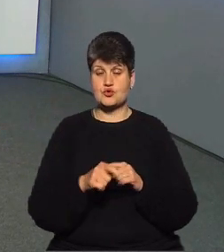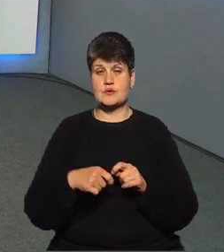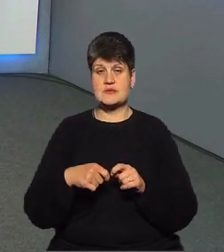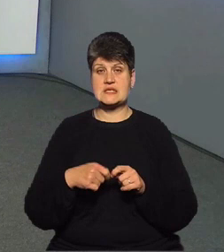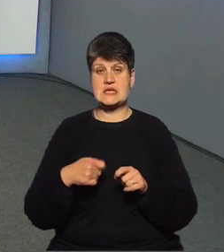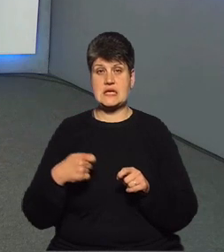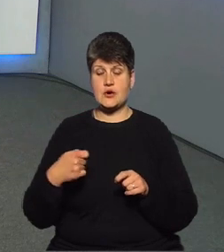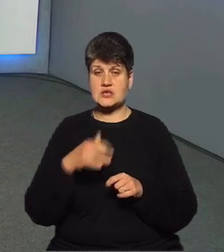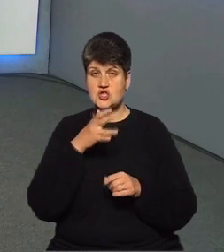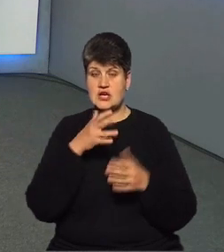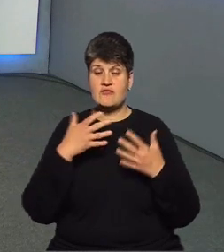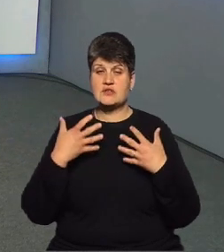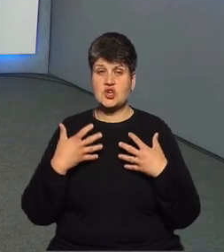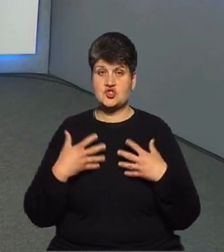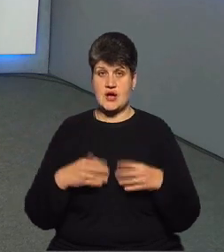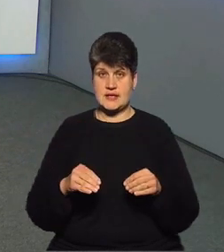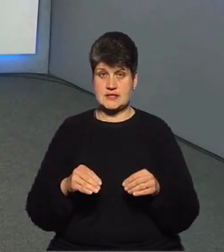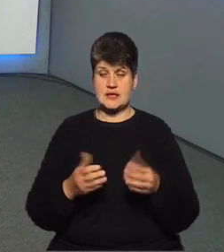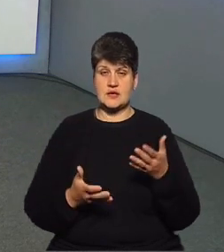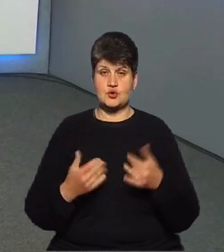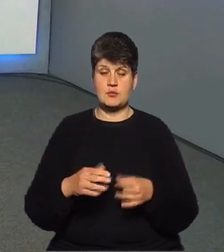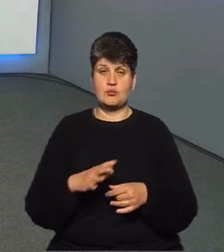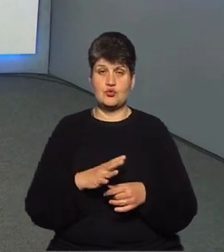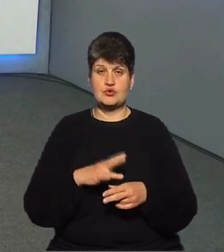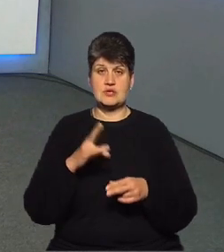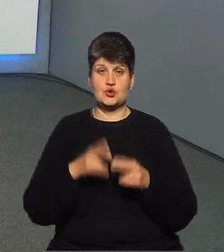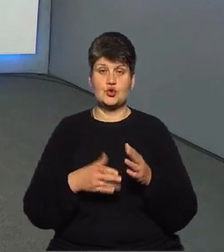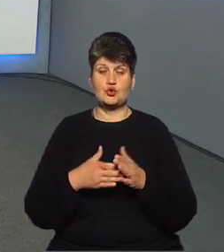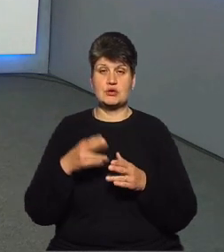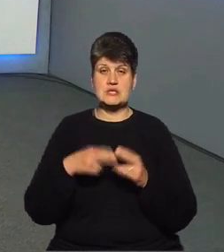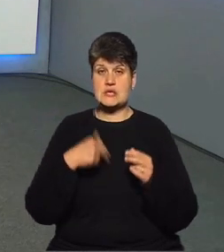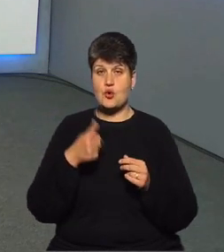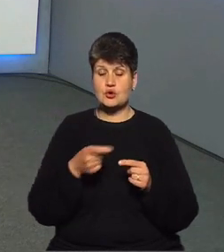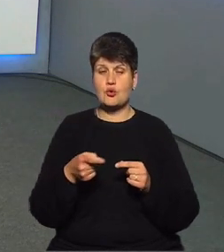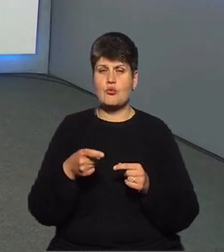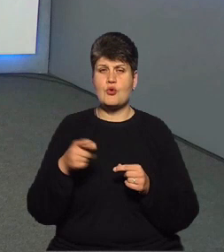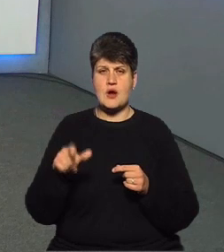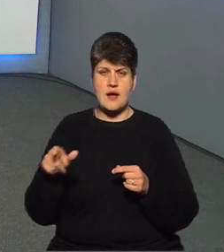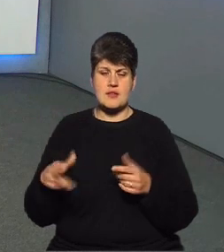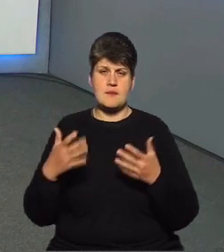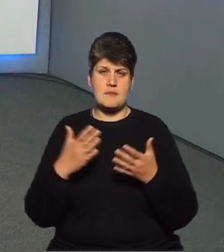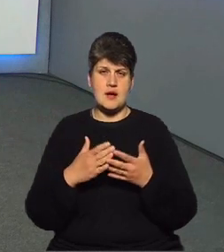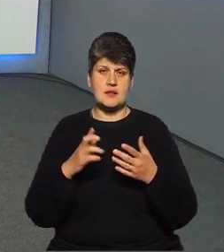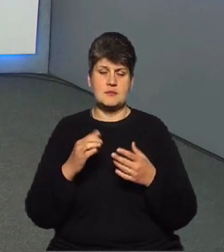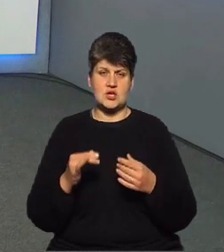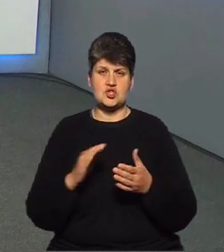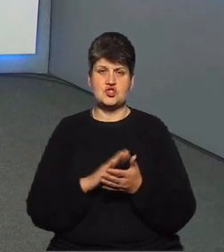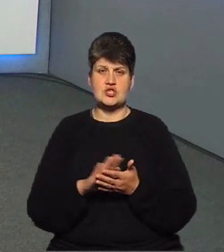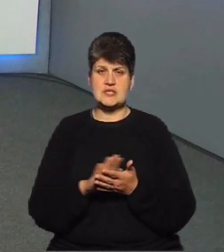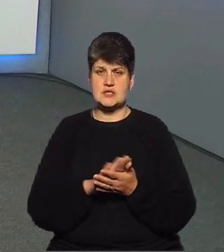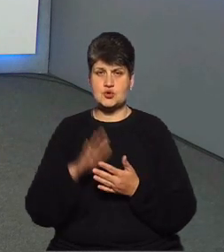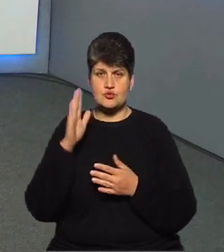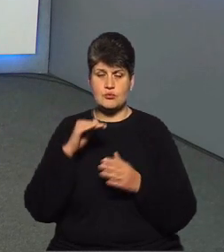втрачається при цьому? Тобто, вже якщо б було завершено до кінця року, то Тренополяни б вже мали, я так розумію, чистіше воду, і менше проблем було б в самого